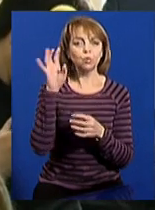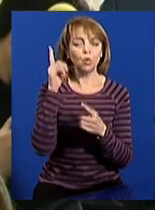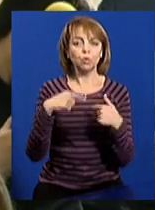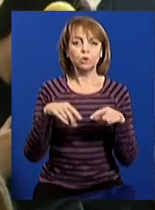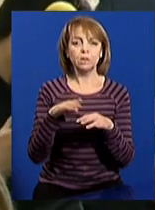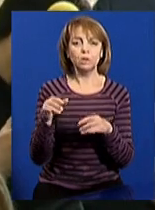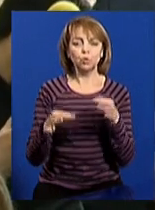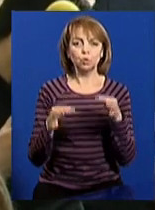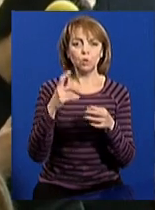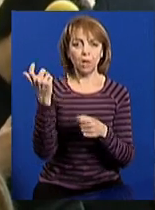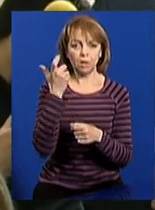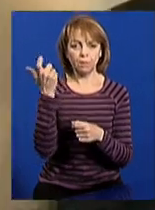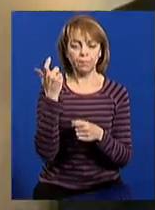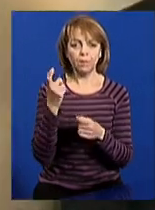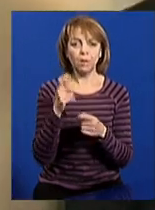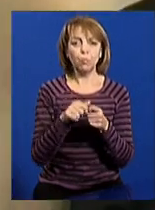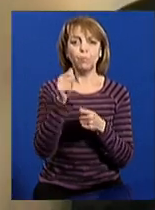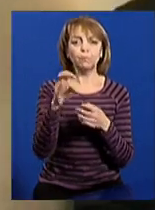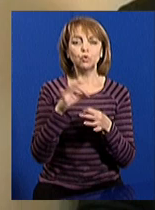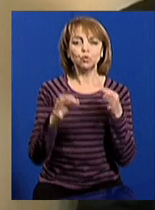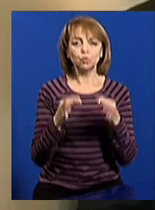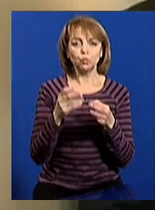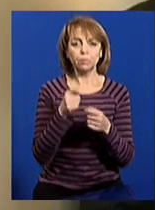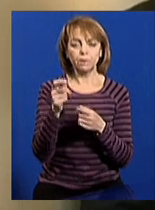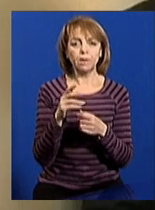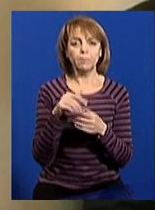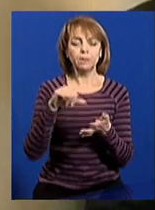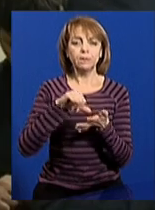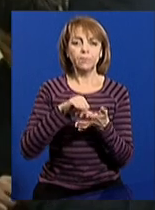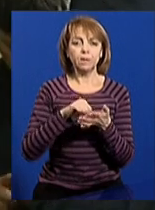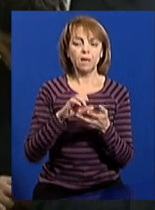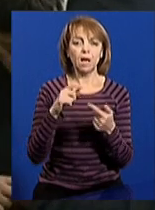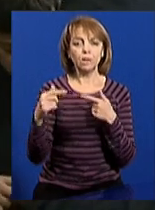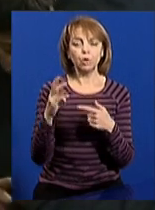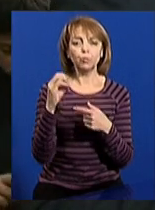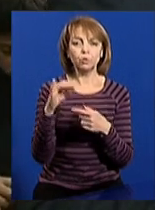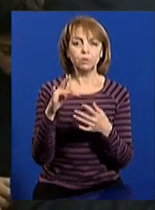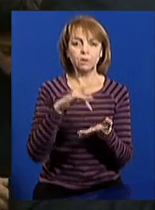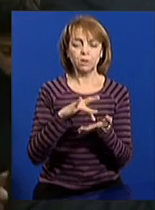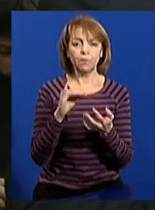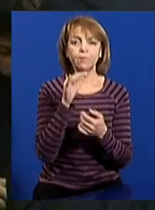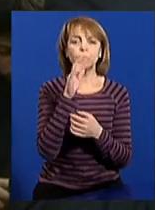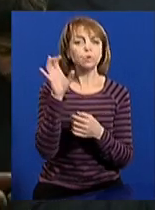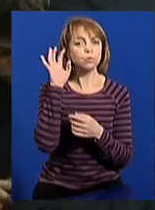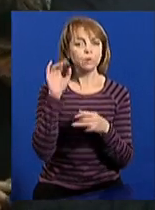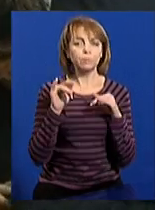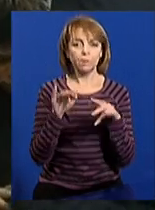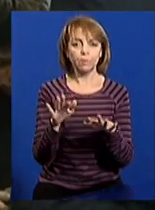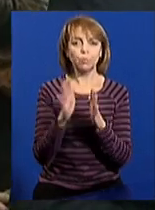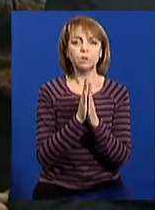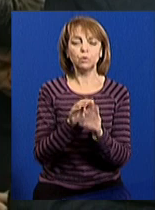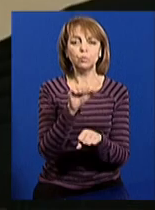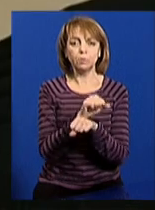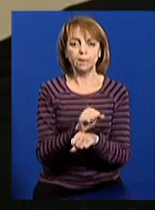адміністративний суд Харкова. Позов до суду подали представники антикорупційного центру на час слухання справи. Вони просили